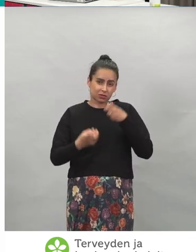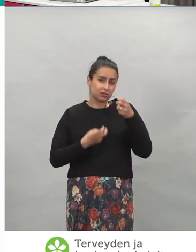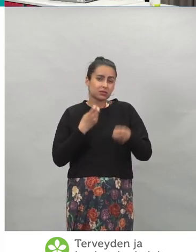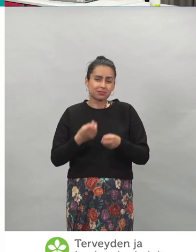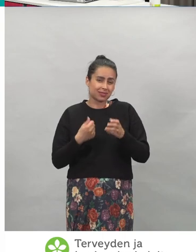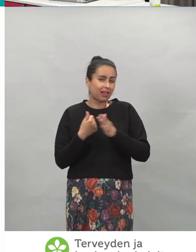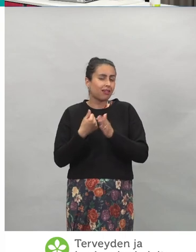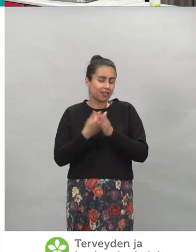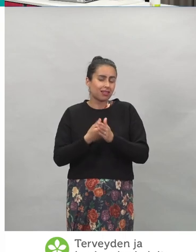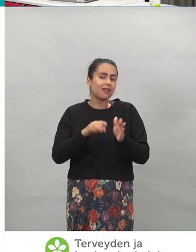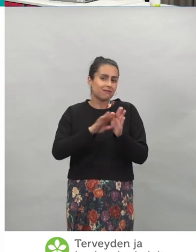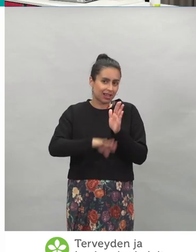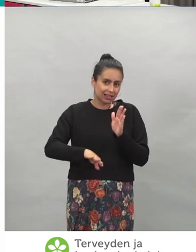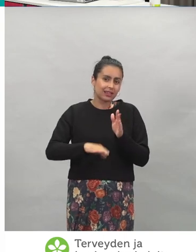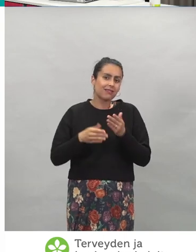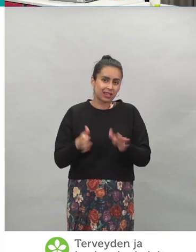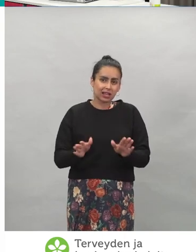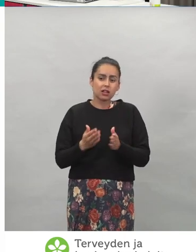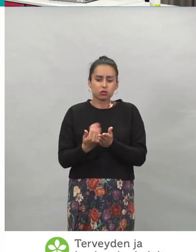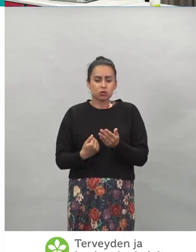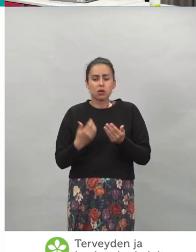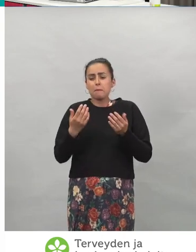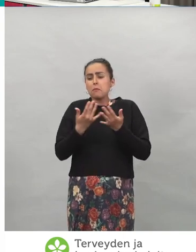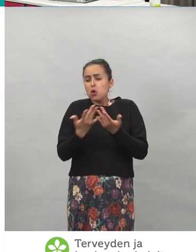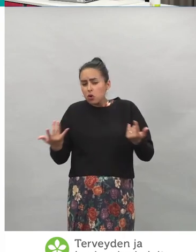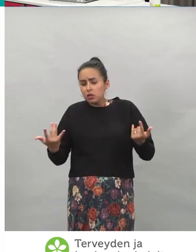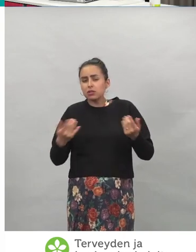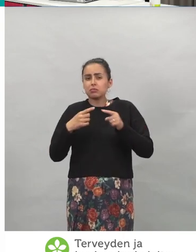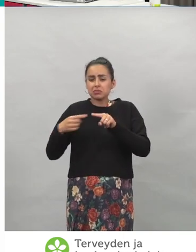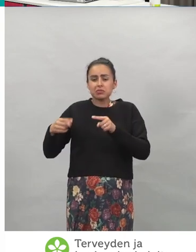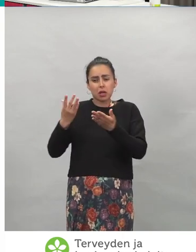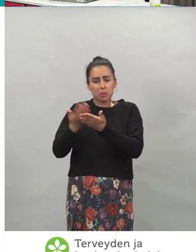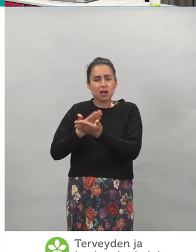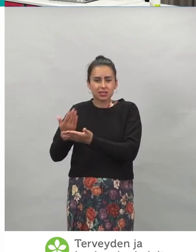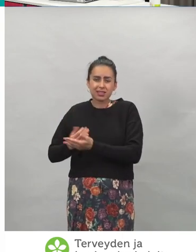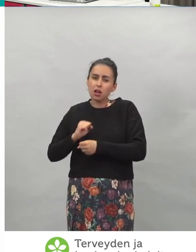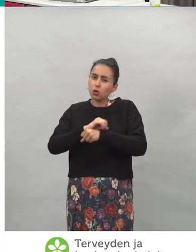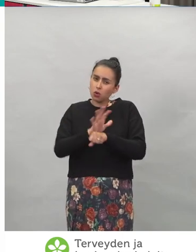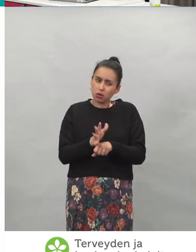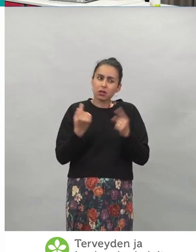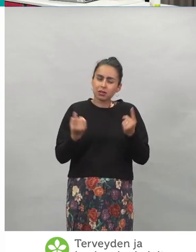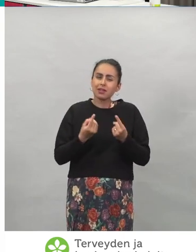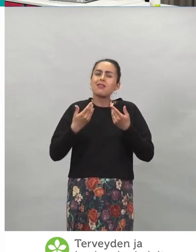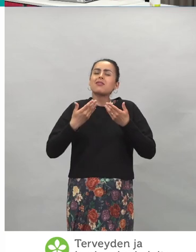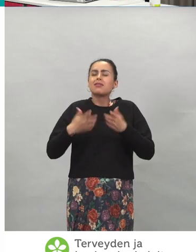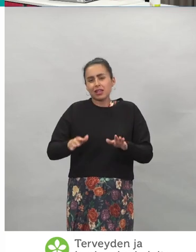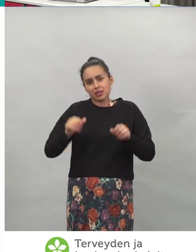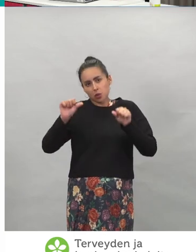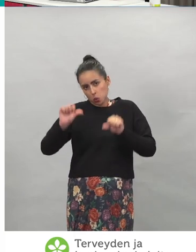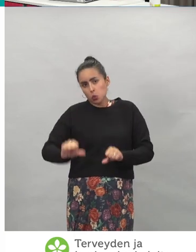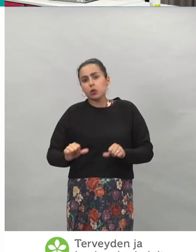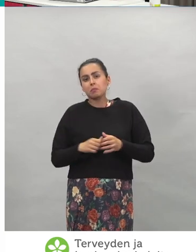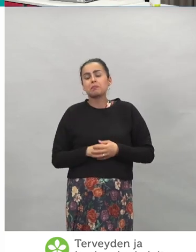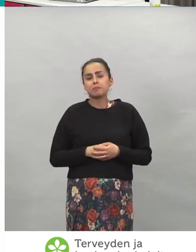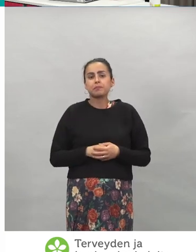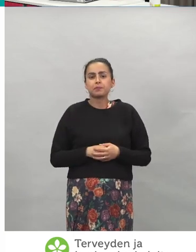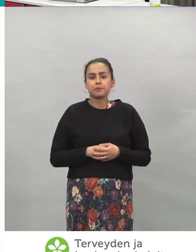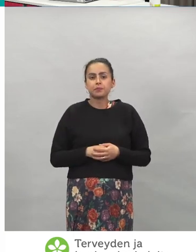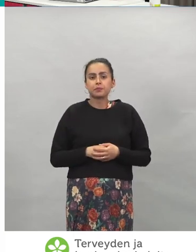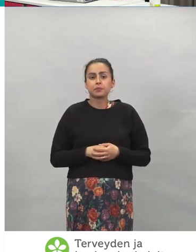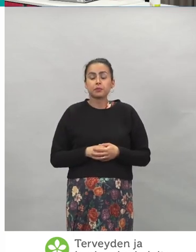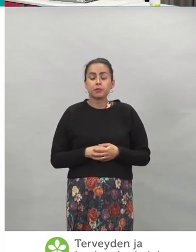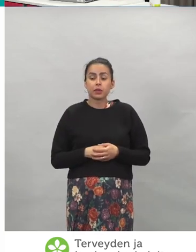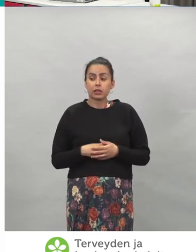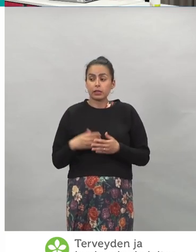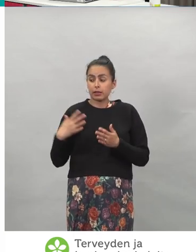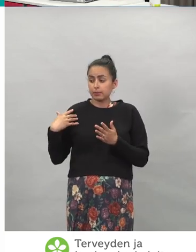syytä välttää, koska monessa maassa tämä koronatilanne on edelleenkin huono. Tämä työ,